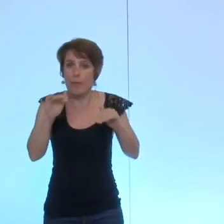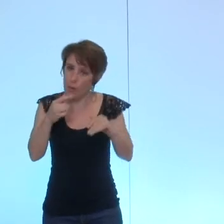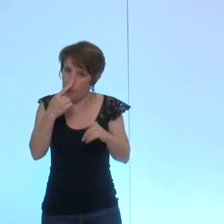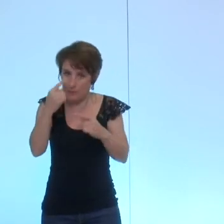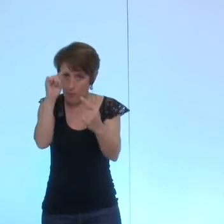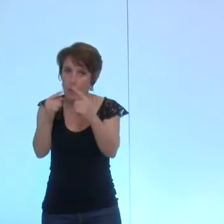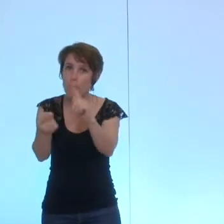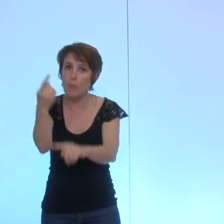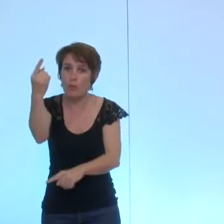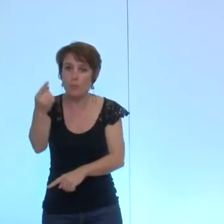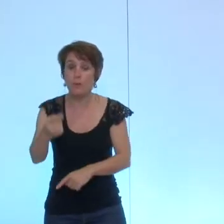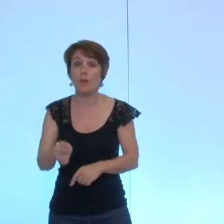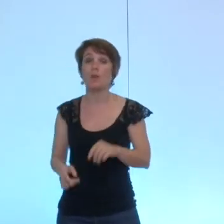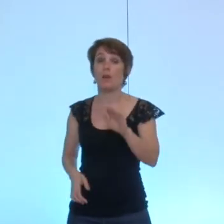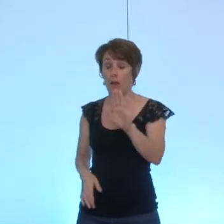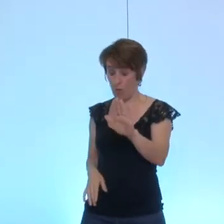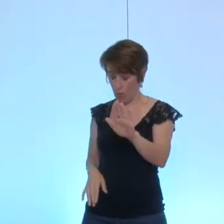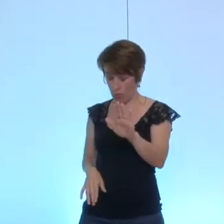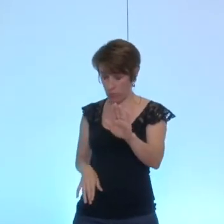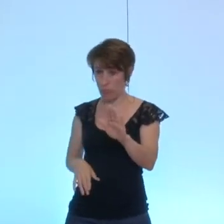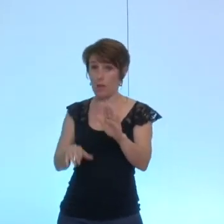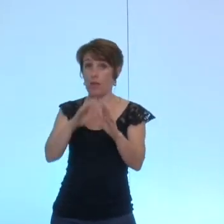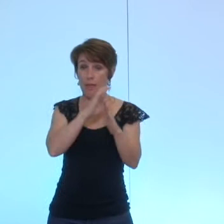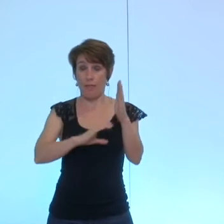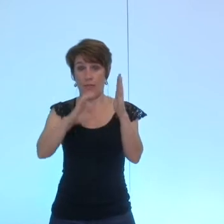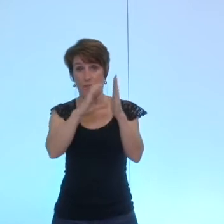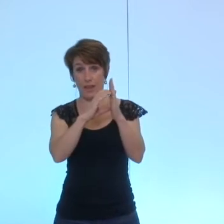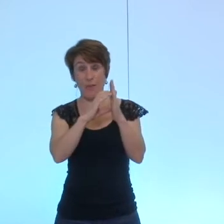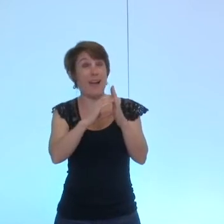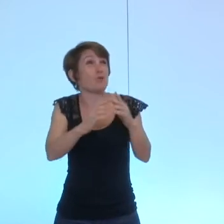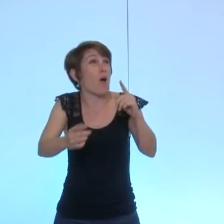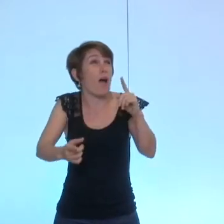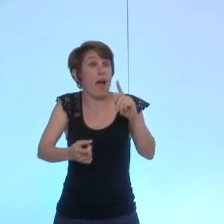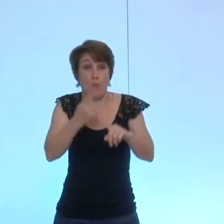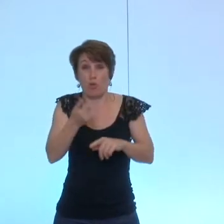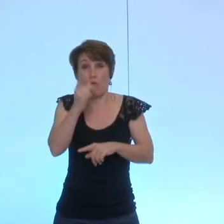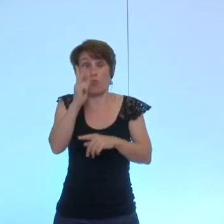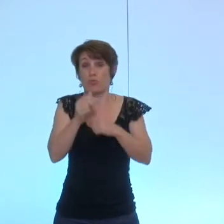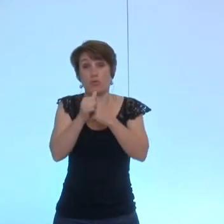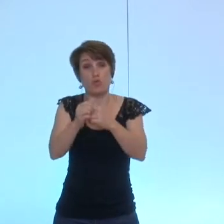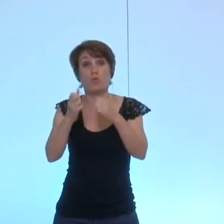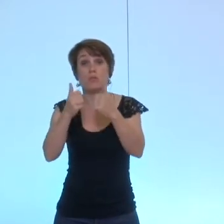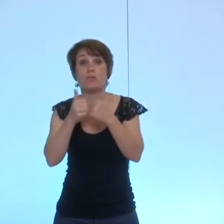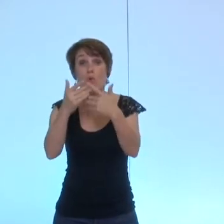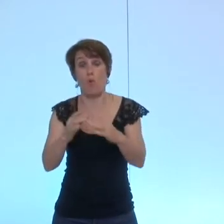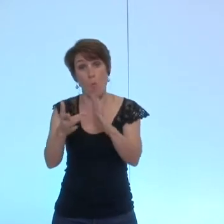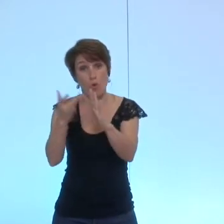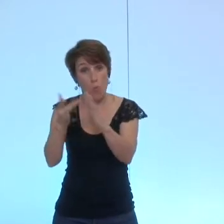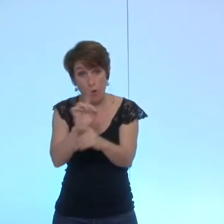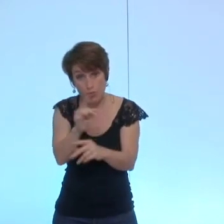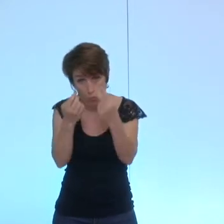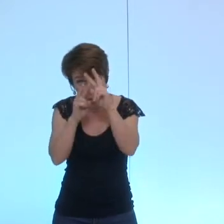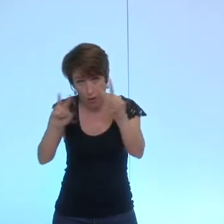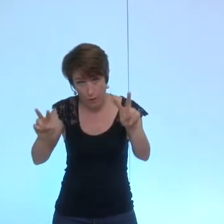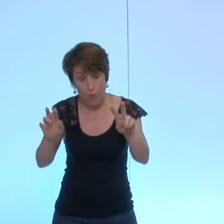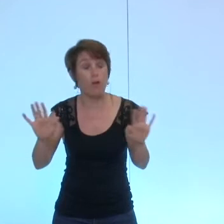alors il nous faut préciser que d'abord l'intérêt des délibérations n'est pas forcément lié au nombre de pages et que